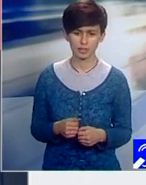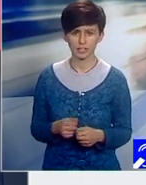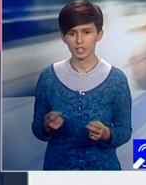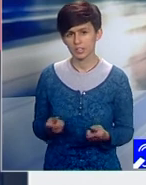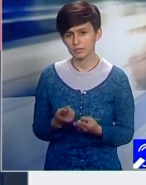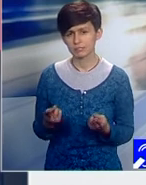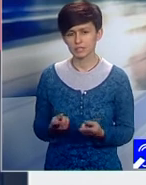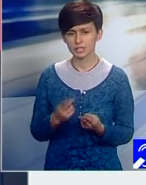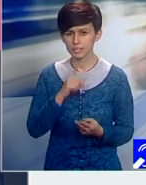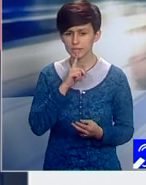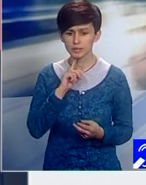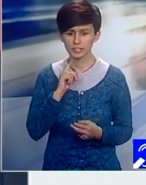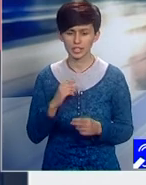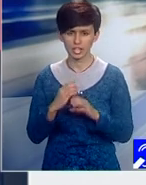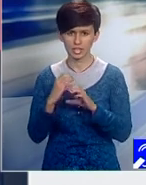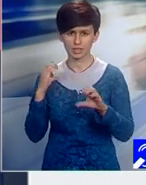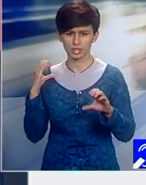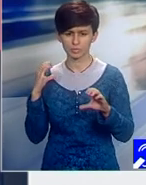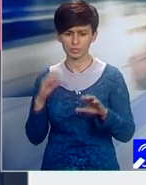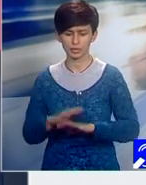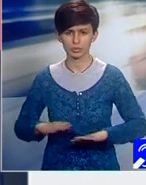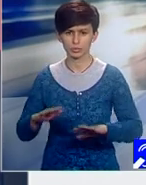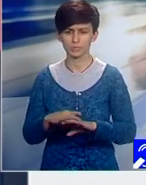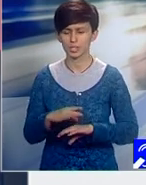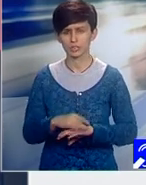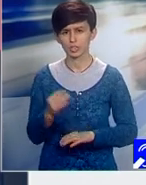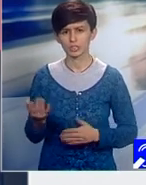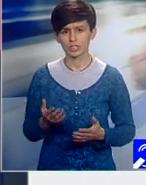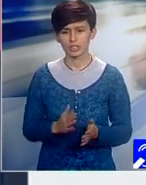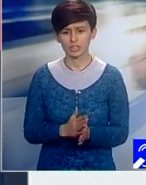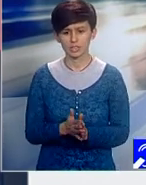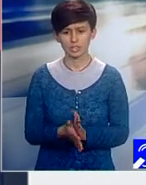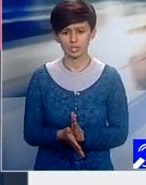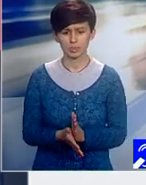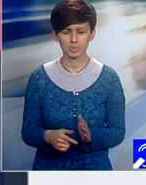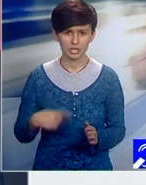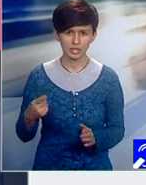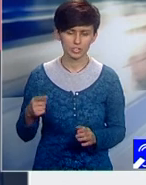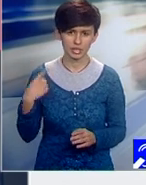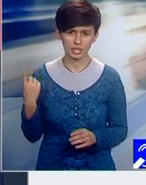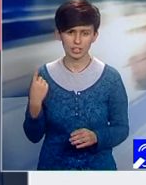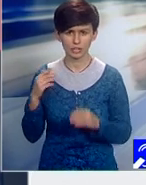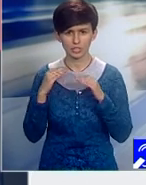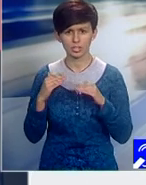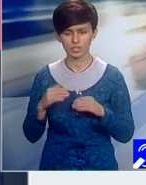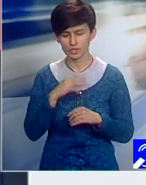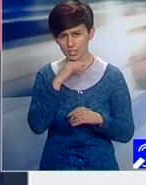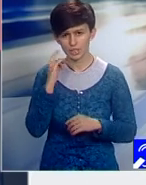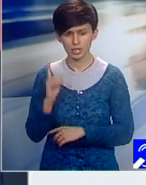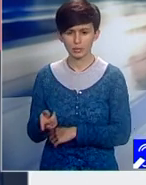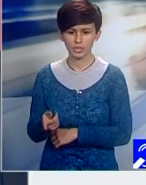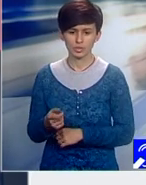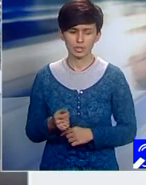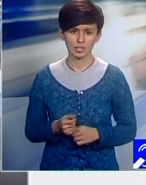în timp real a acestora, soluții care sunt implementate chiar și în alte orașe, la nivel de Alba Iulia, chiar în